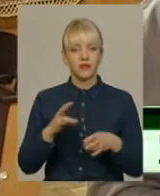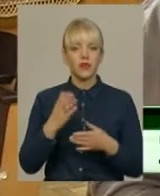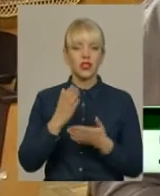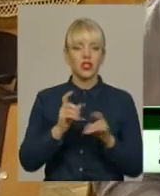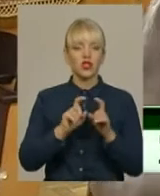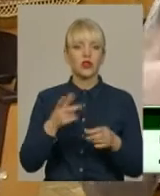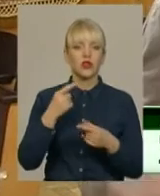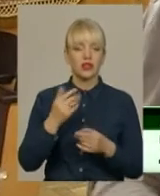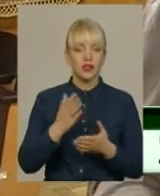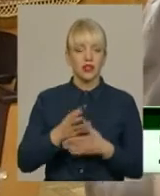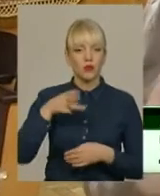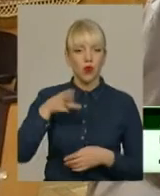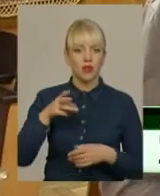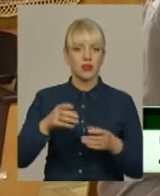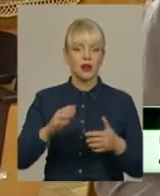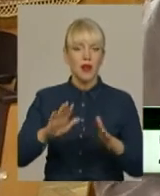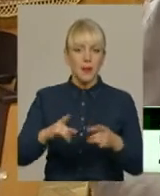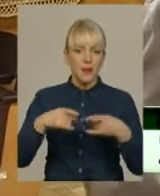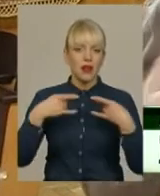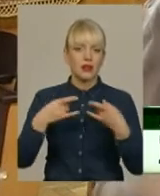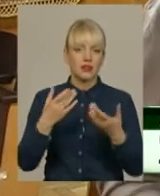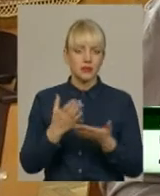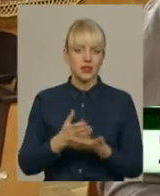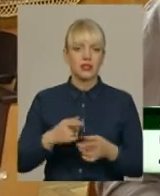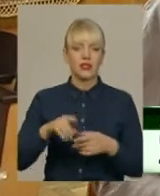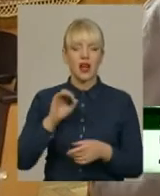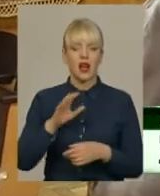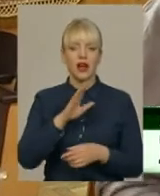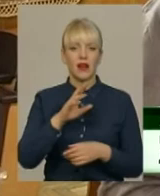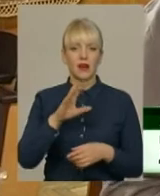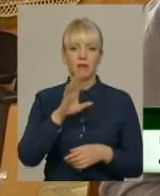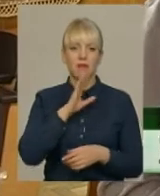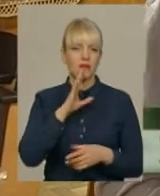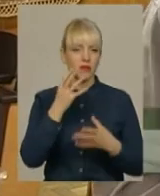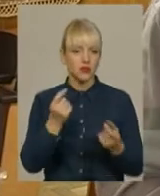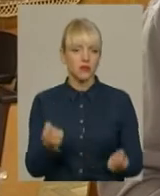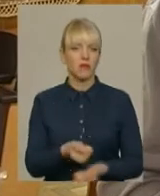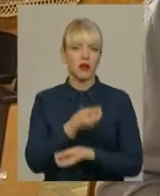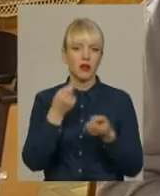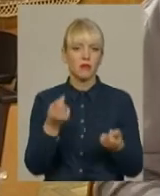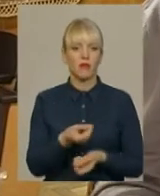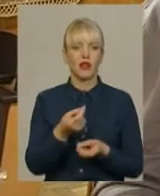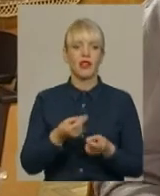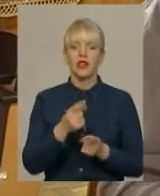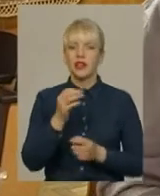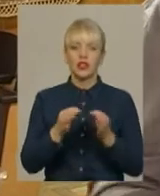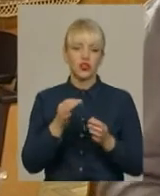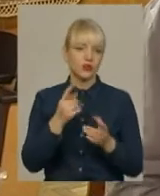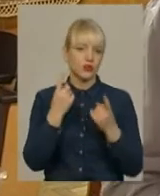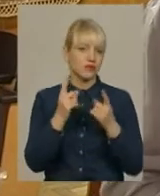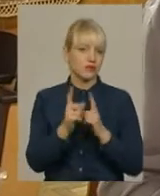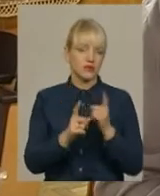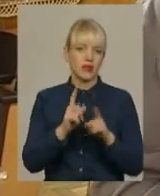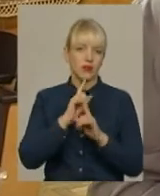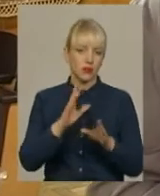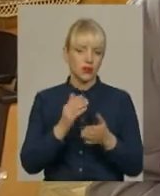плазму зробили в клас, а мамам деяким все мало і мало. Нічого кардинально не зміниться від цього,